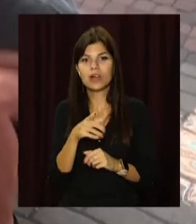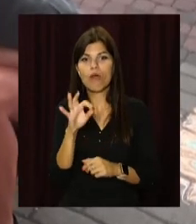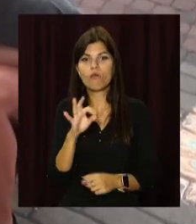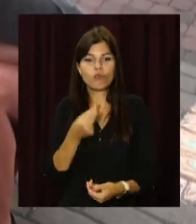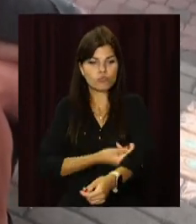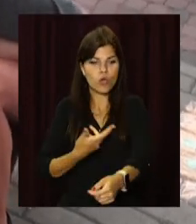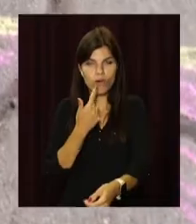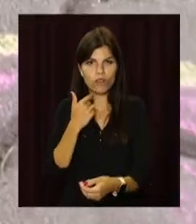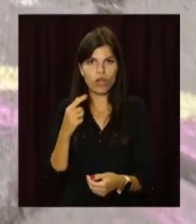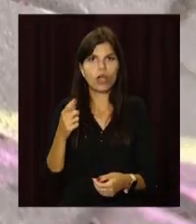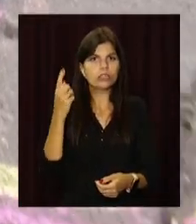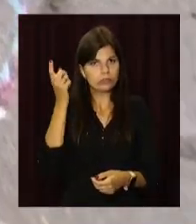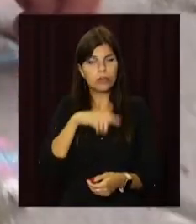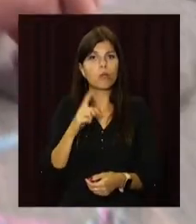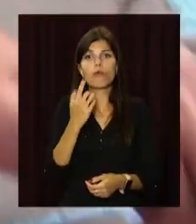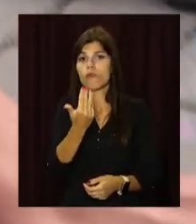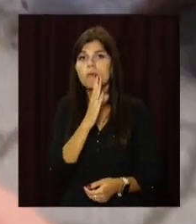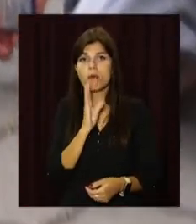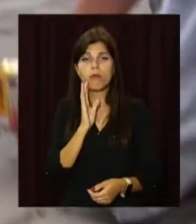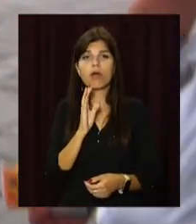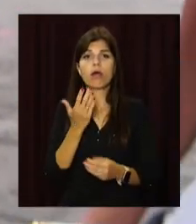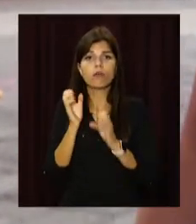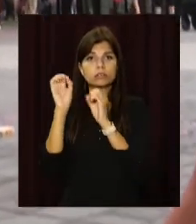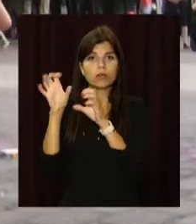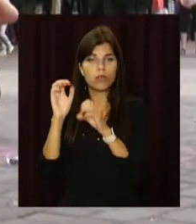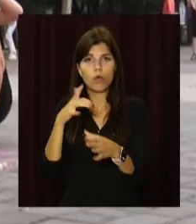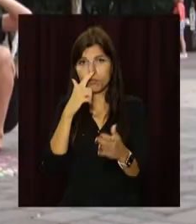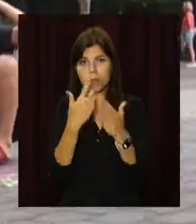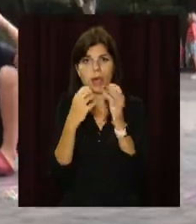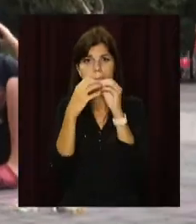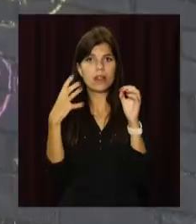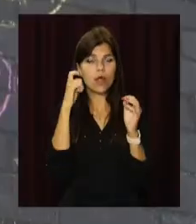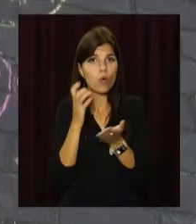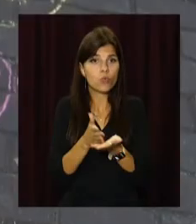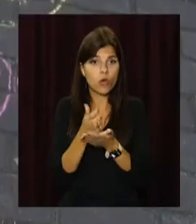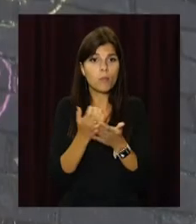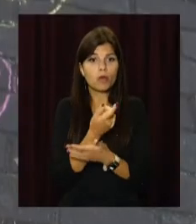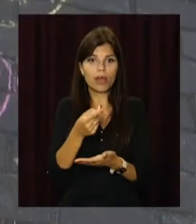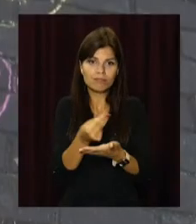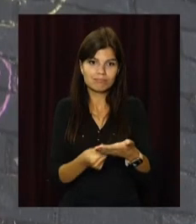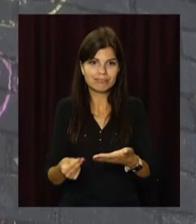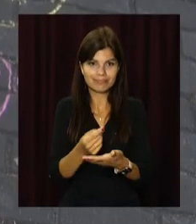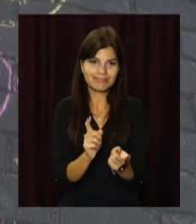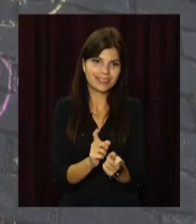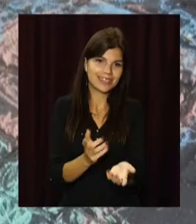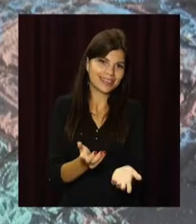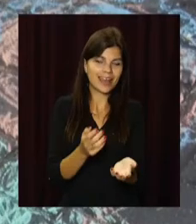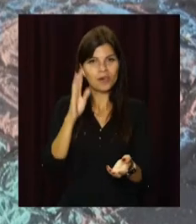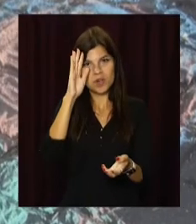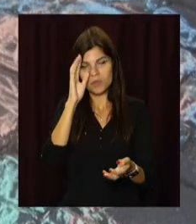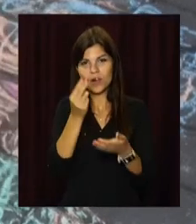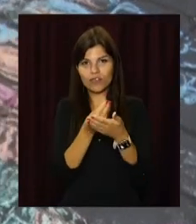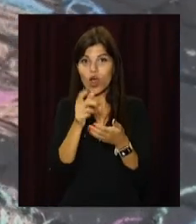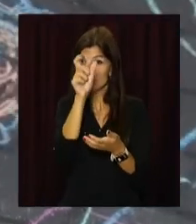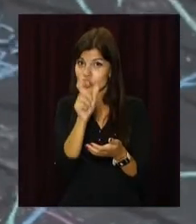донорства знає нещуток. Матір хлопця здає кров та плазму вже понад 15 років. Тому й малюнок символічний. На асфальті хлопець